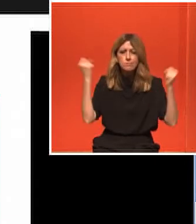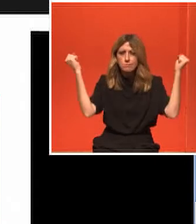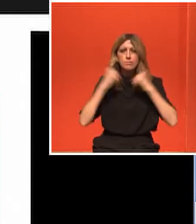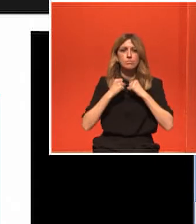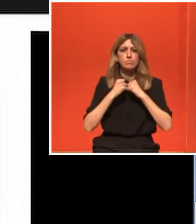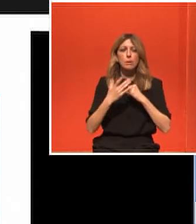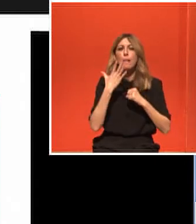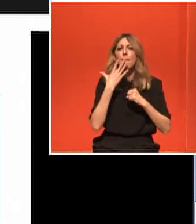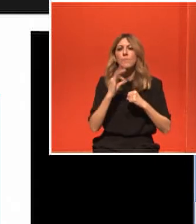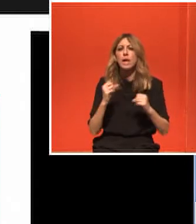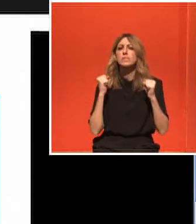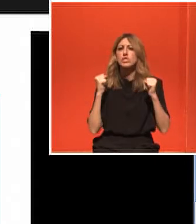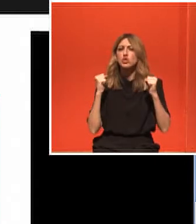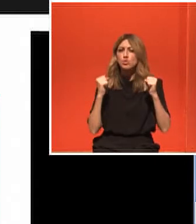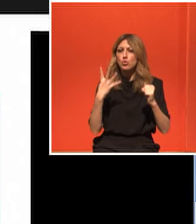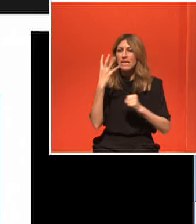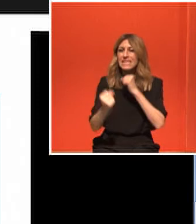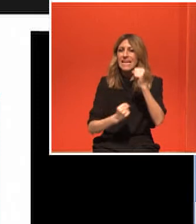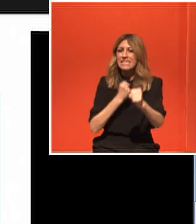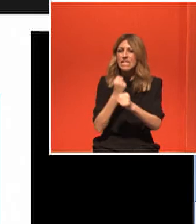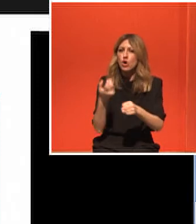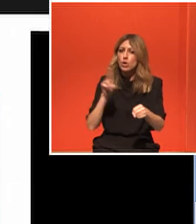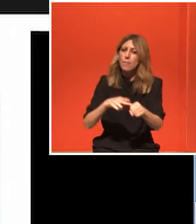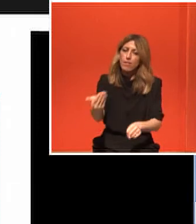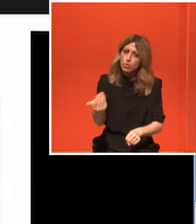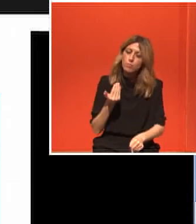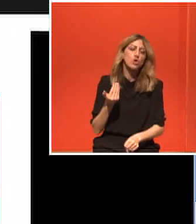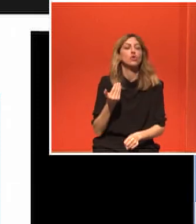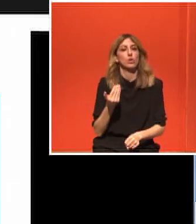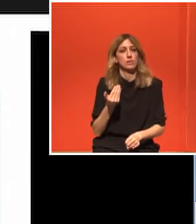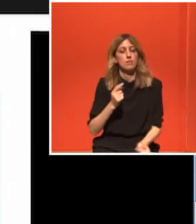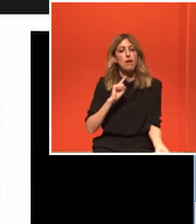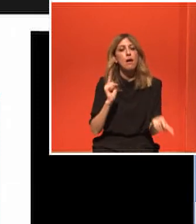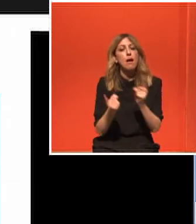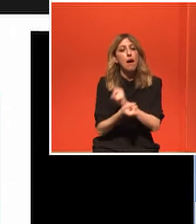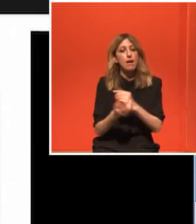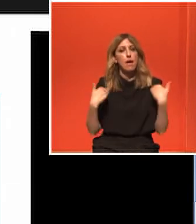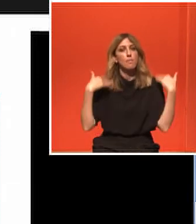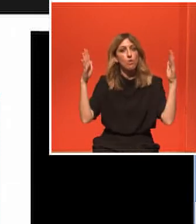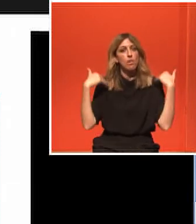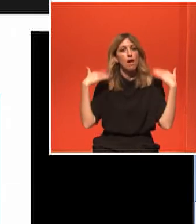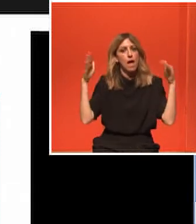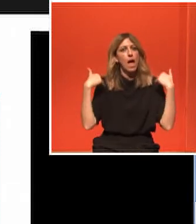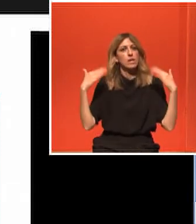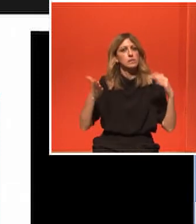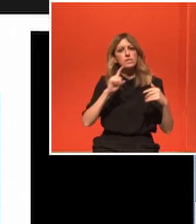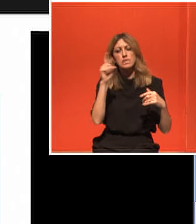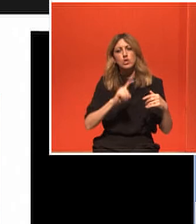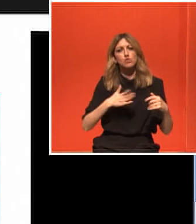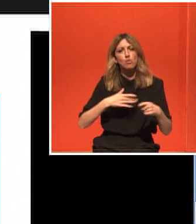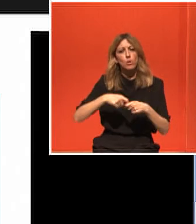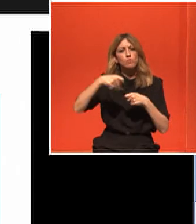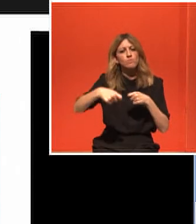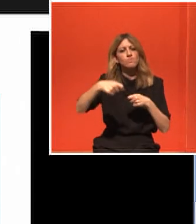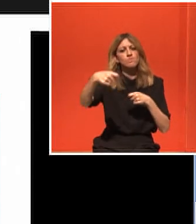εάν η φυσική δραστηριότητα αυξηθεί πολύ παραπάνω από ό,τι είναι φυσιολογικό, δεν συνεπάγεται τις ίδιες αλλαγές.